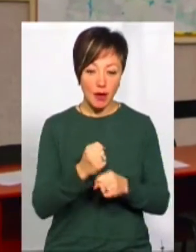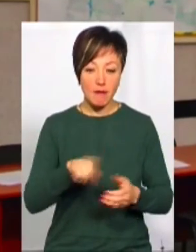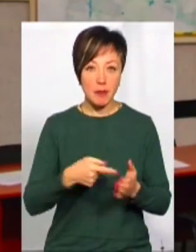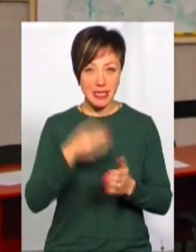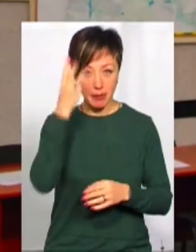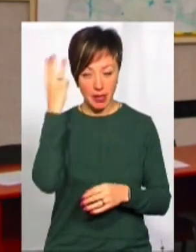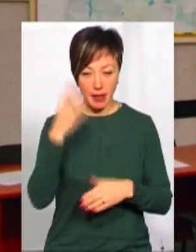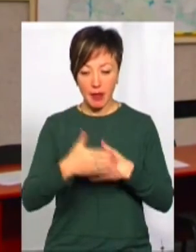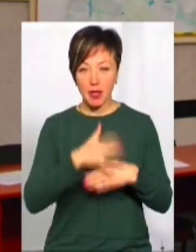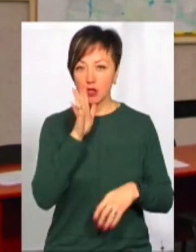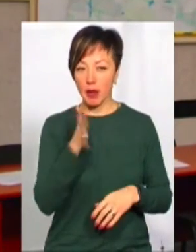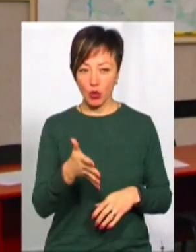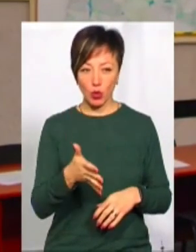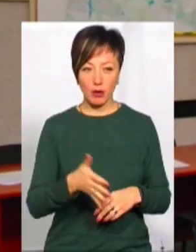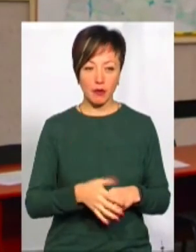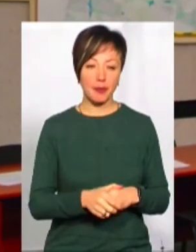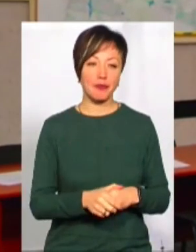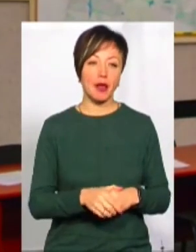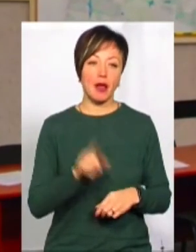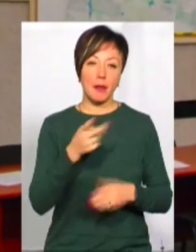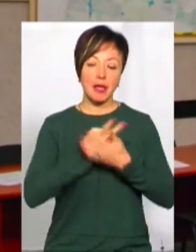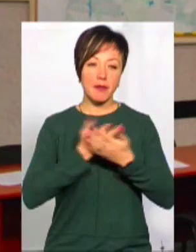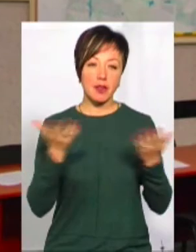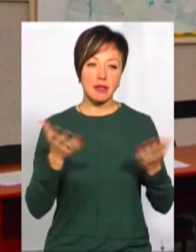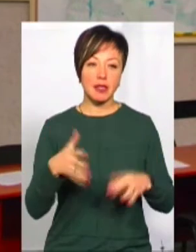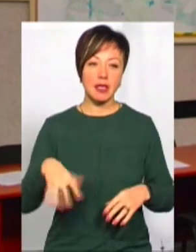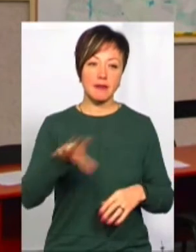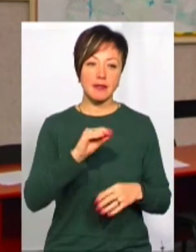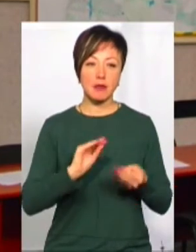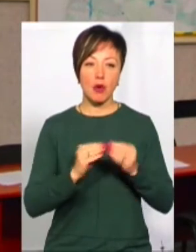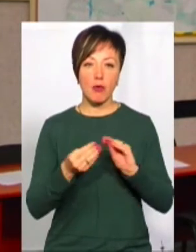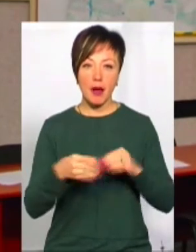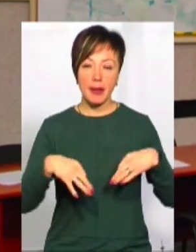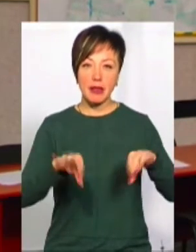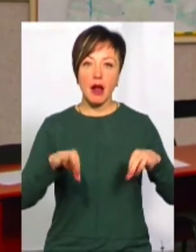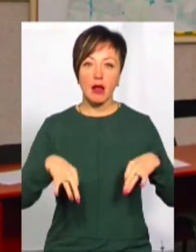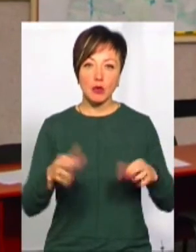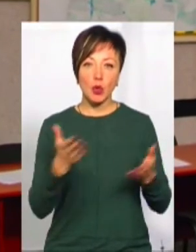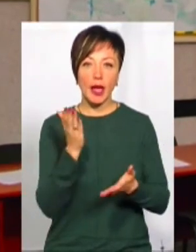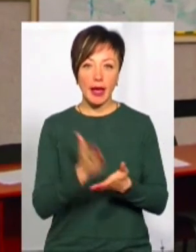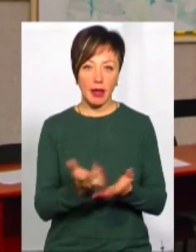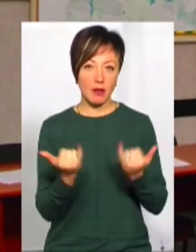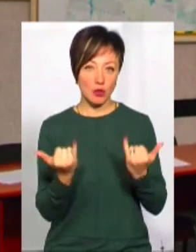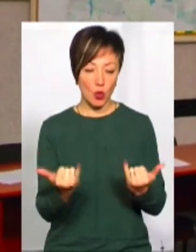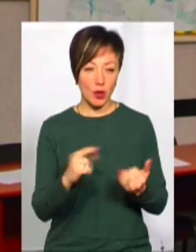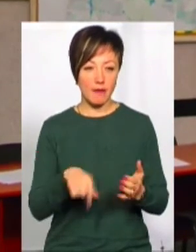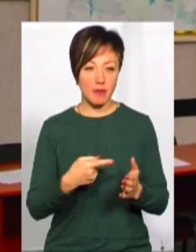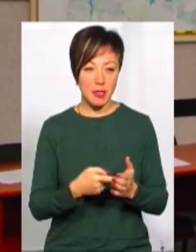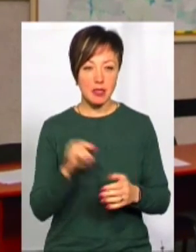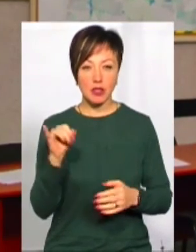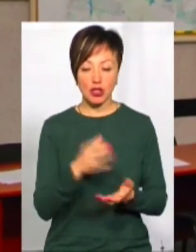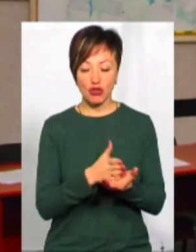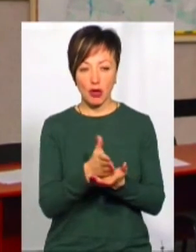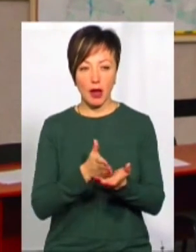Хмельницького на найближчі 5 років. Ми там висвітували всі проблеми транспорту, які є на сьогодні в місті, і шляхи